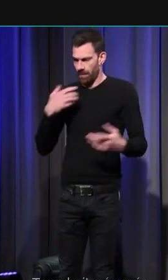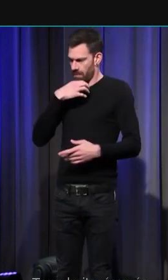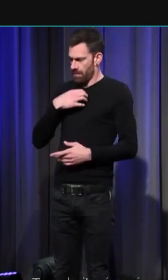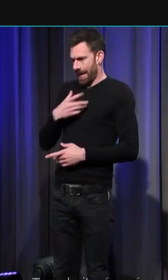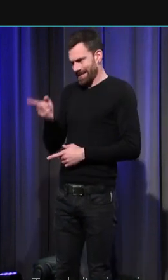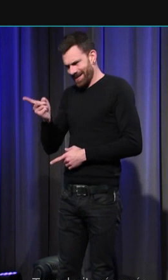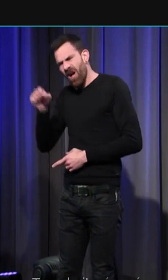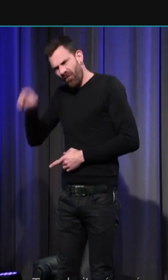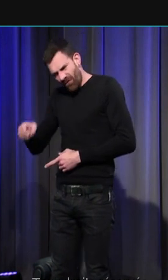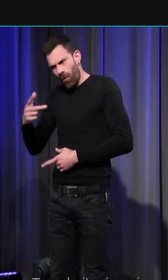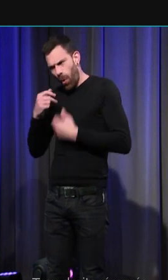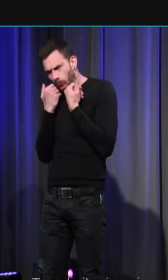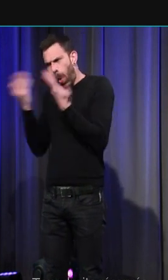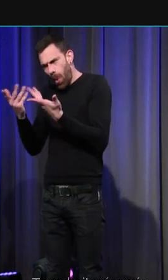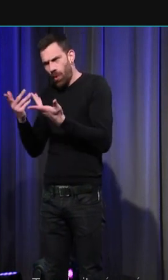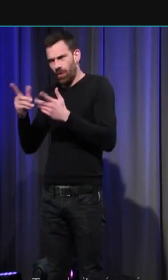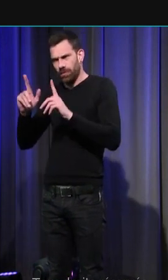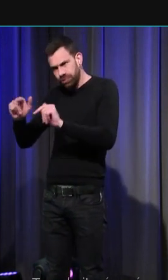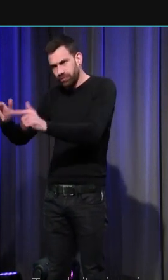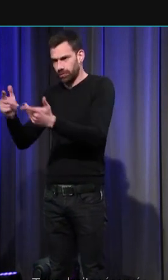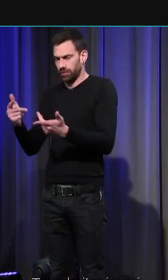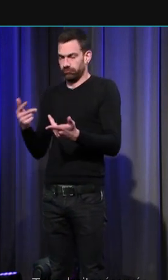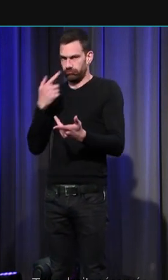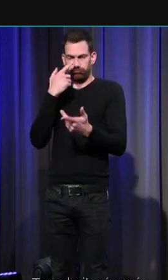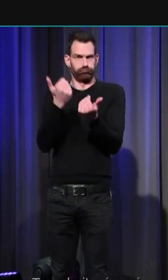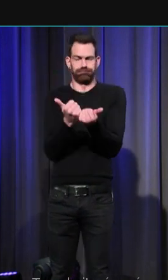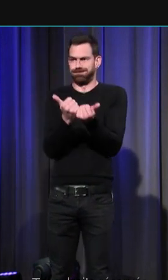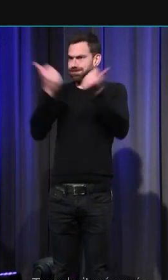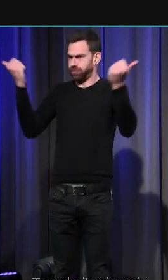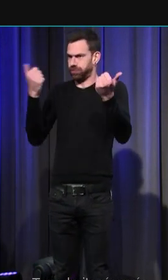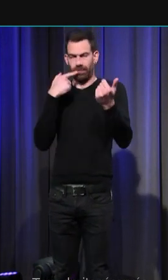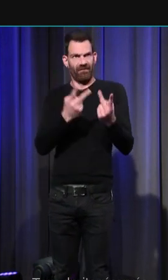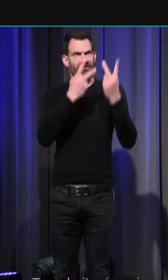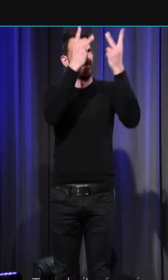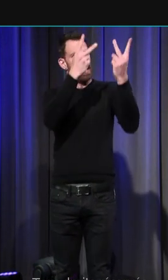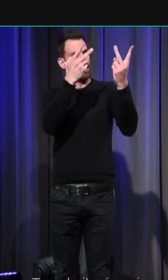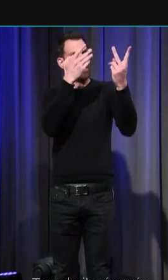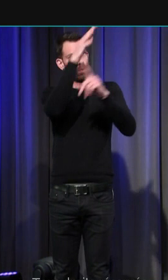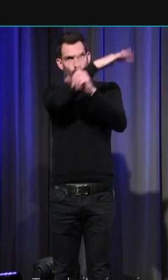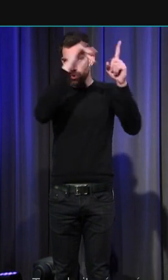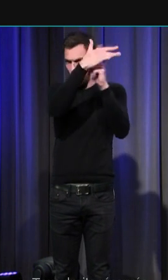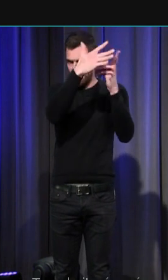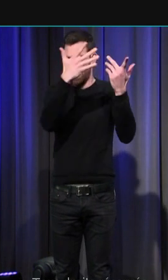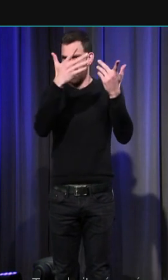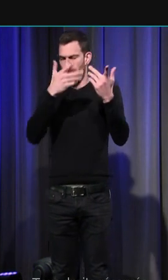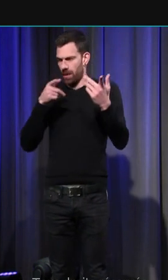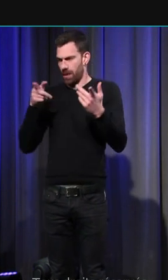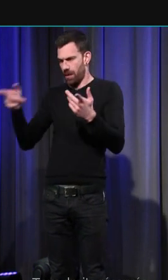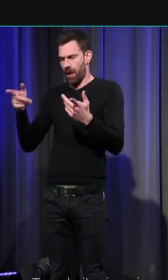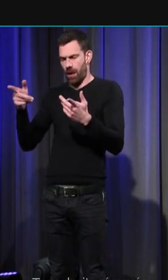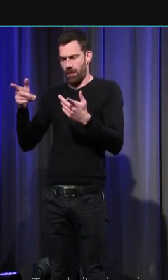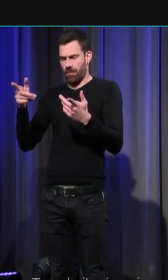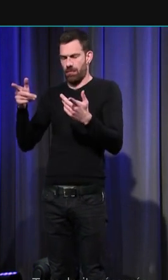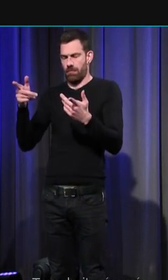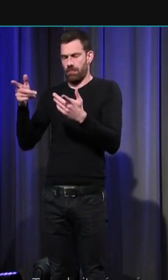représente un véritable affront spontanément aux valeurs voire aux sensibilités et en particulier